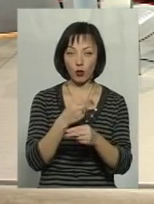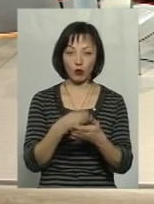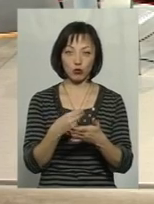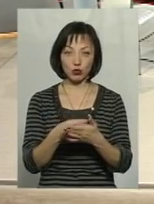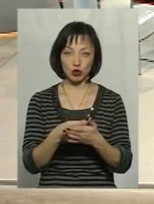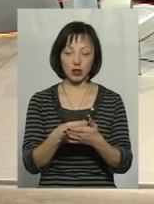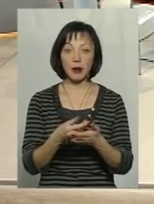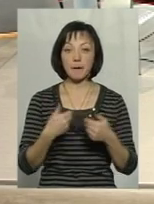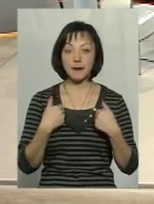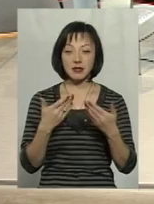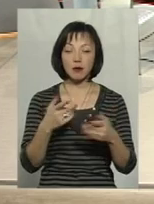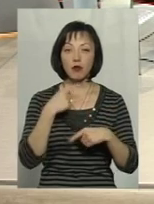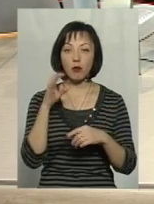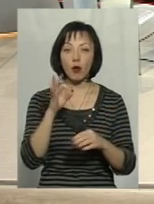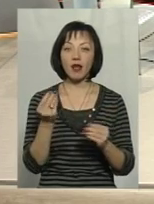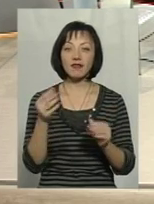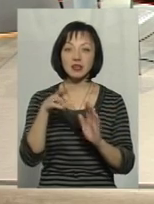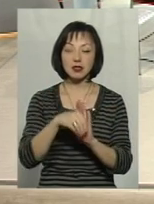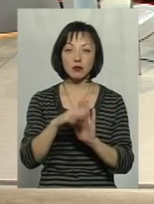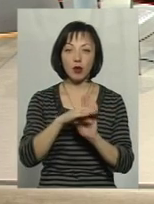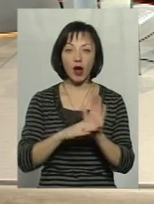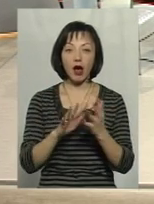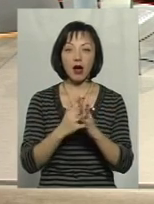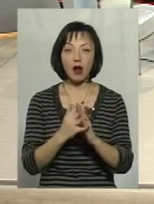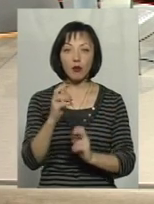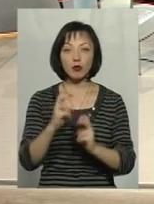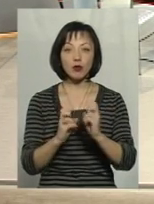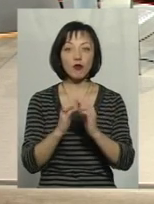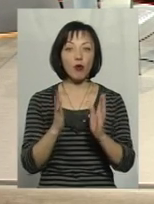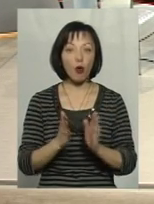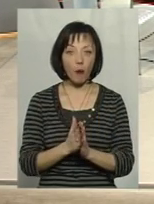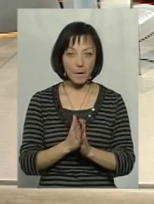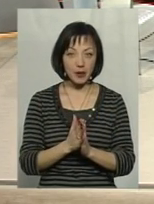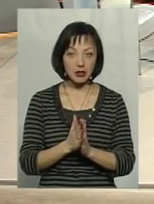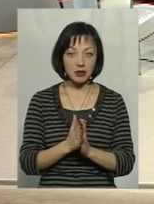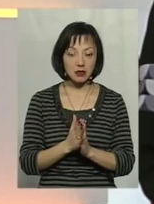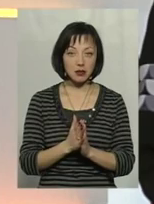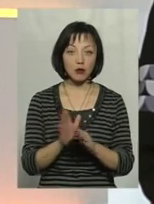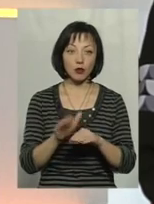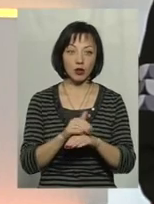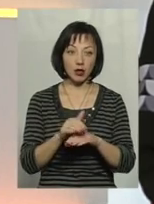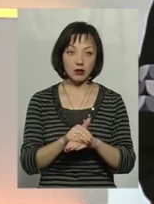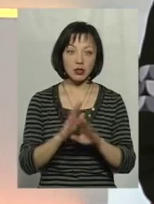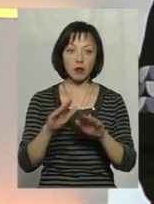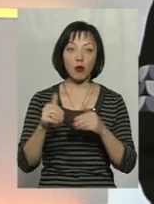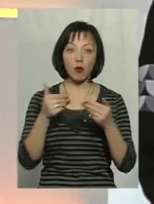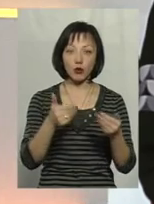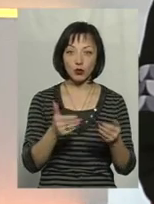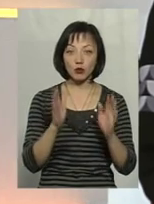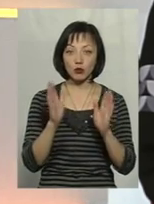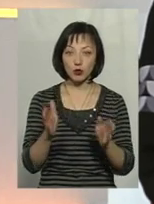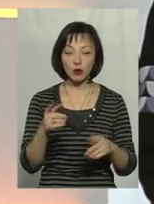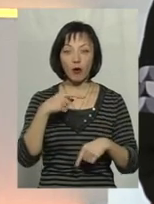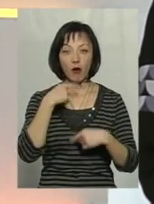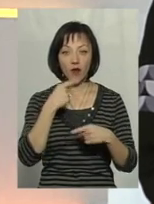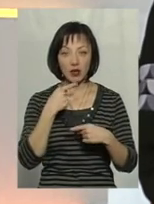Ми говоримо з вами про інвестиційні програми в аграрно-промисловому комплексі. Будь ласка, пропонуйте, і будемо